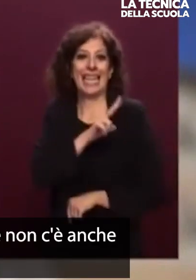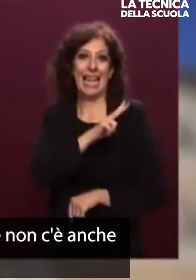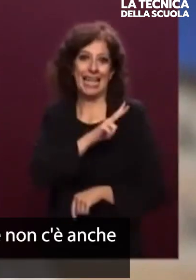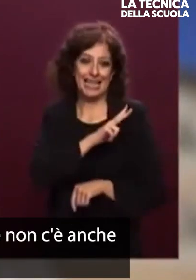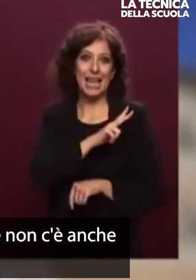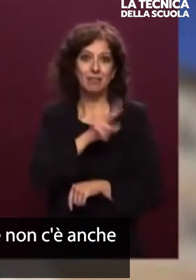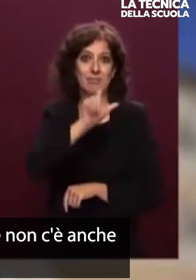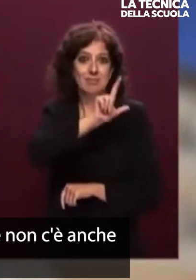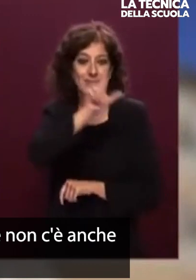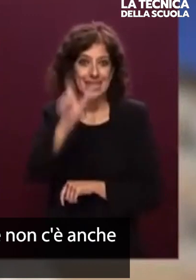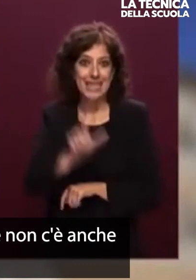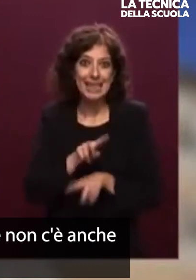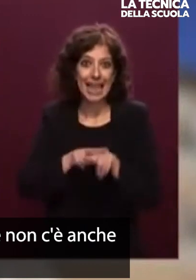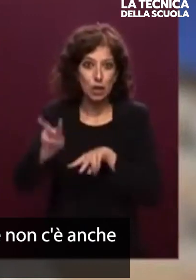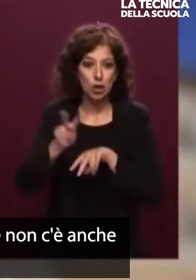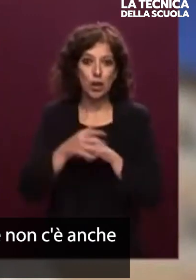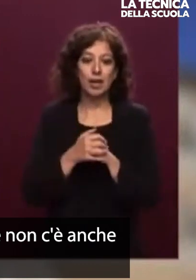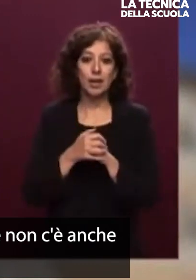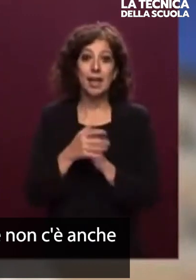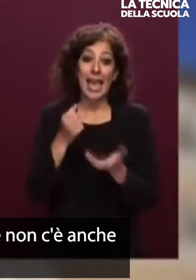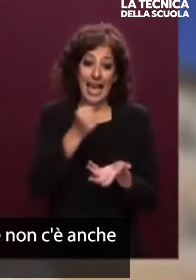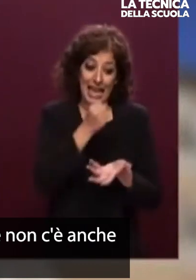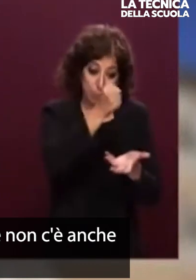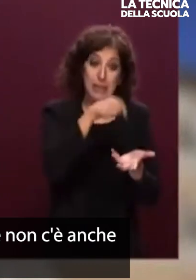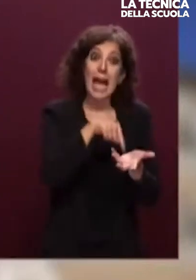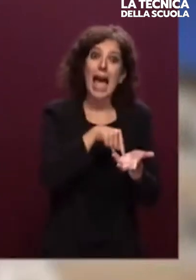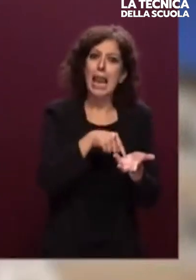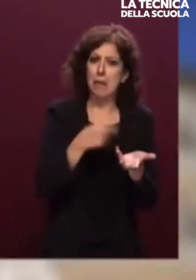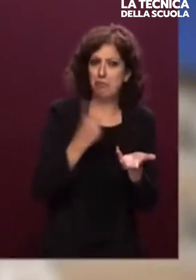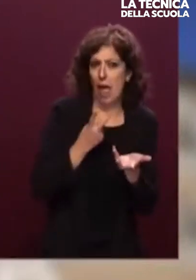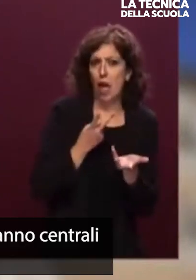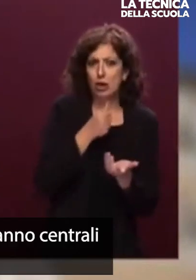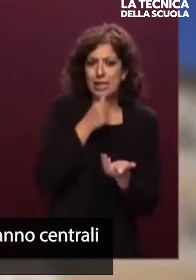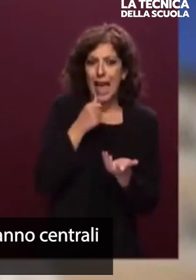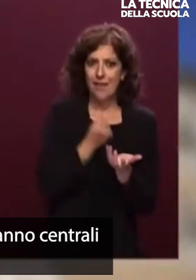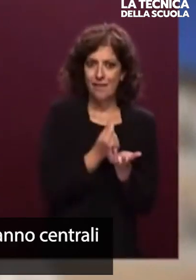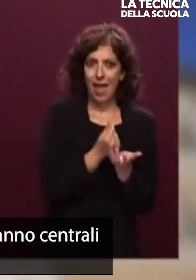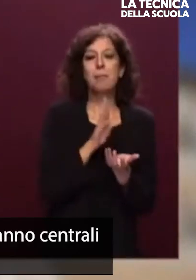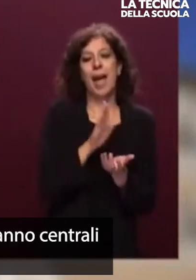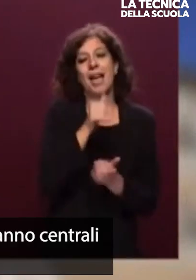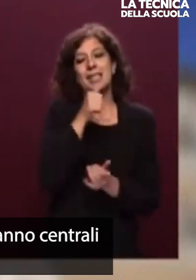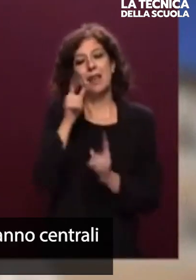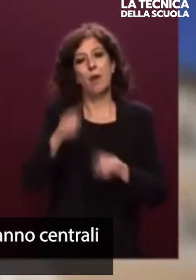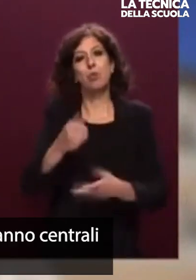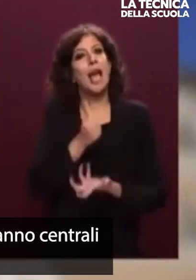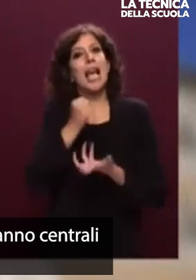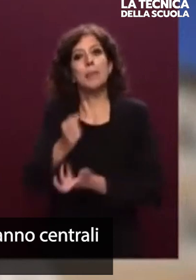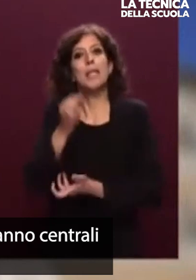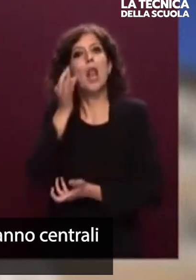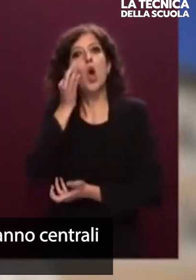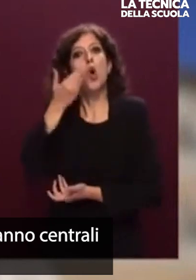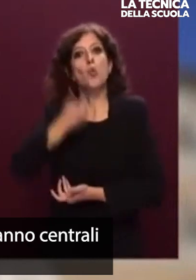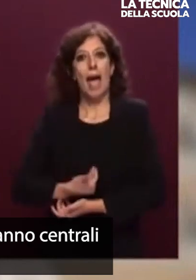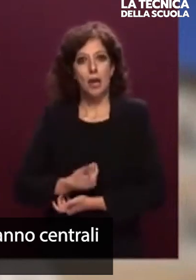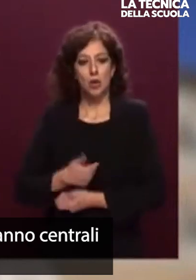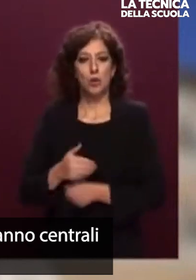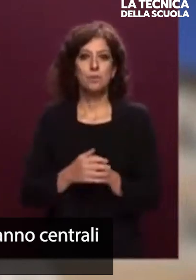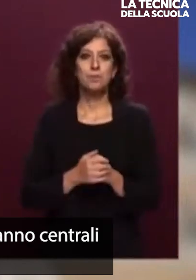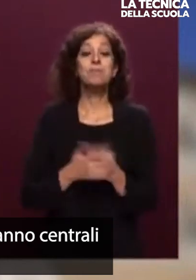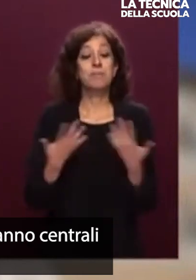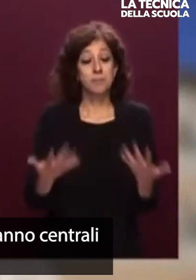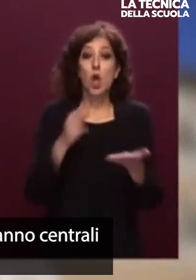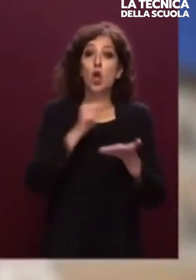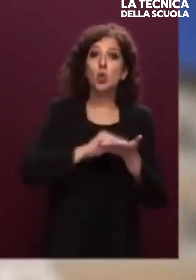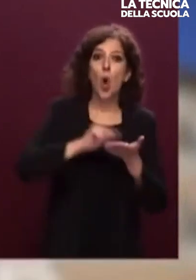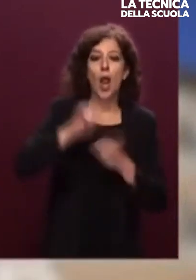materiale, non è niente se non c'è anche il capitale umano. Per questo la scuola e l'università torneranno centrali nell